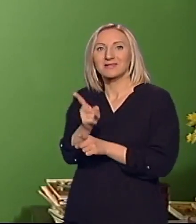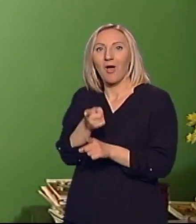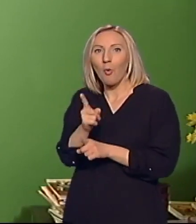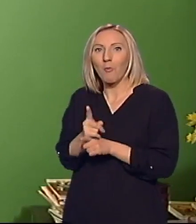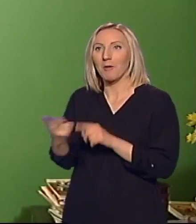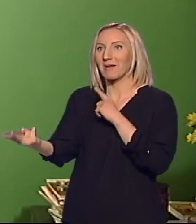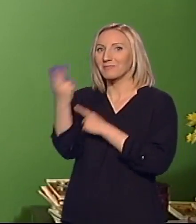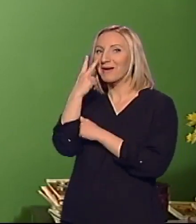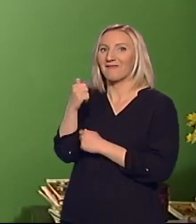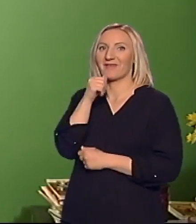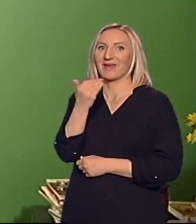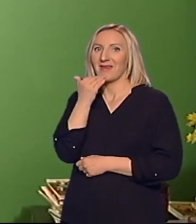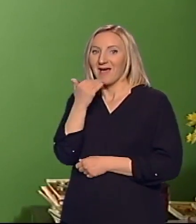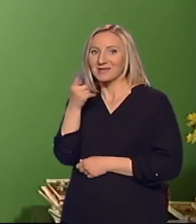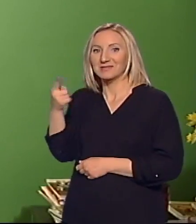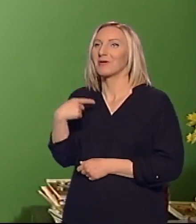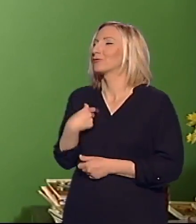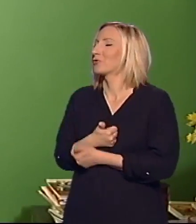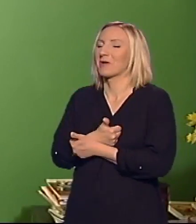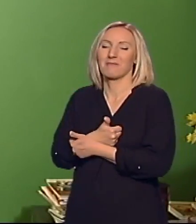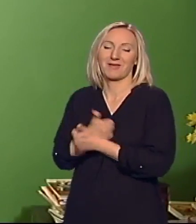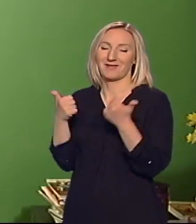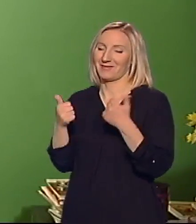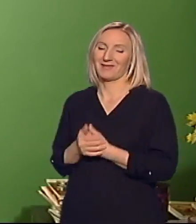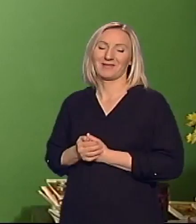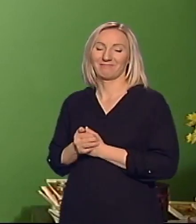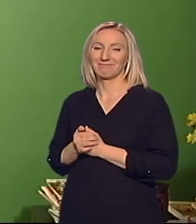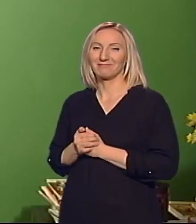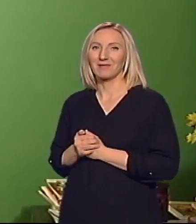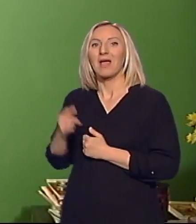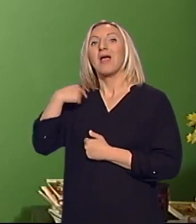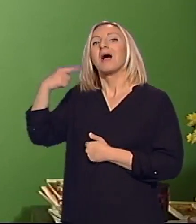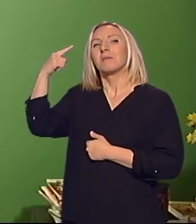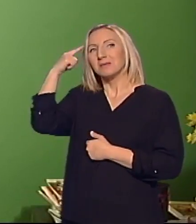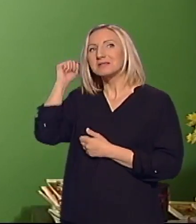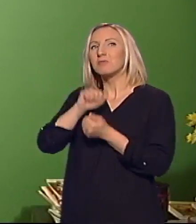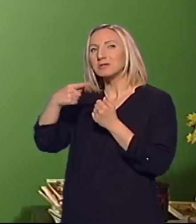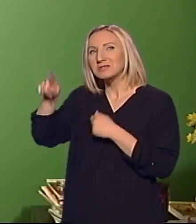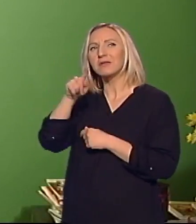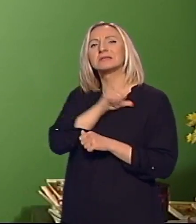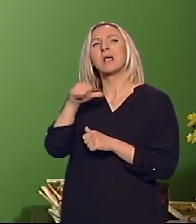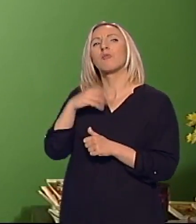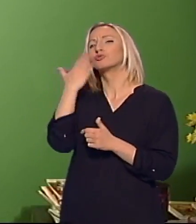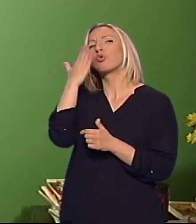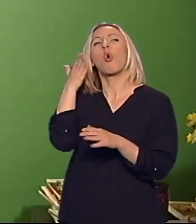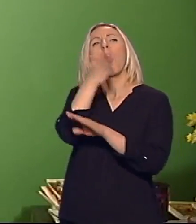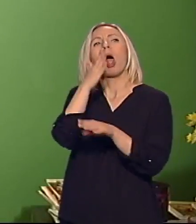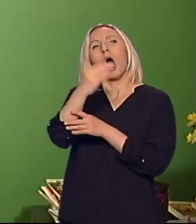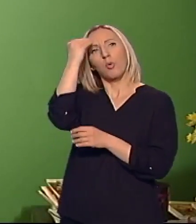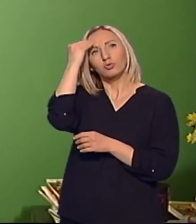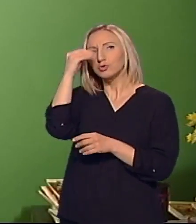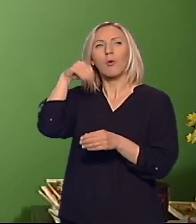nasme, pa tako nešto. Na primjer, to mi je fascinantno. I negdje mi svi mislimo da zapravo učimo kroz formalno obrazovanje, ali